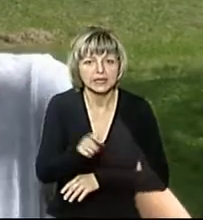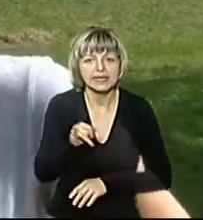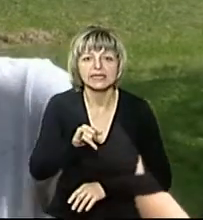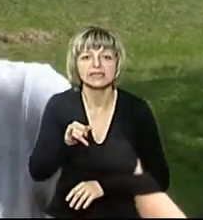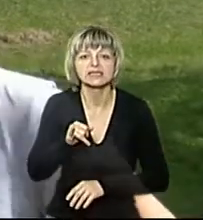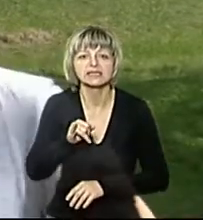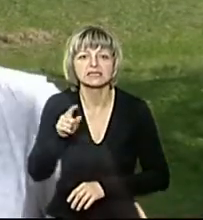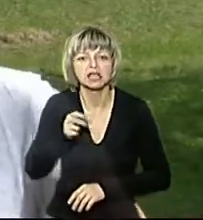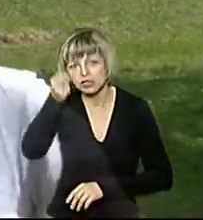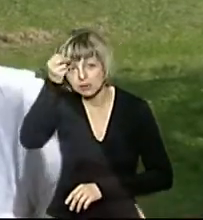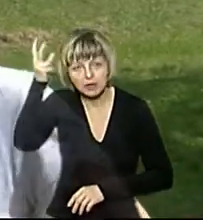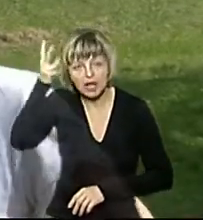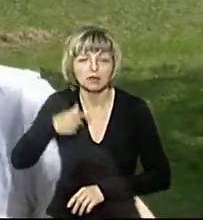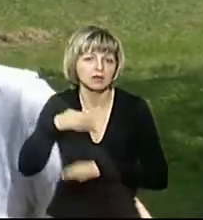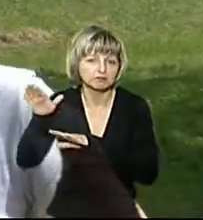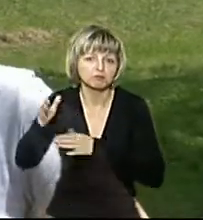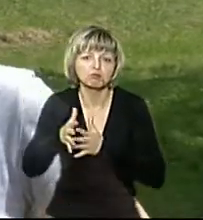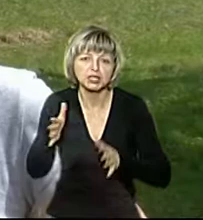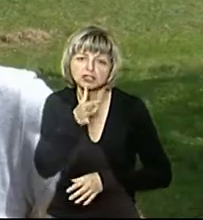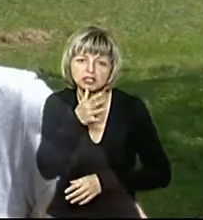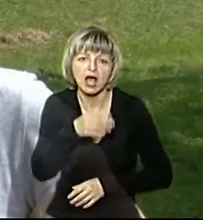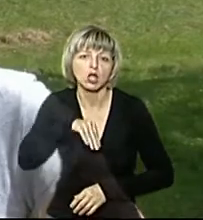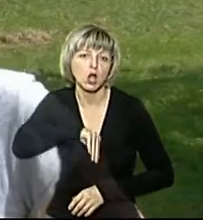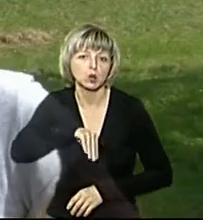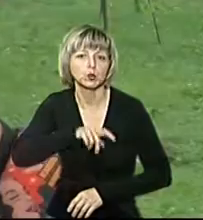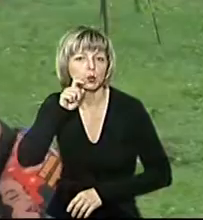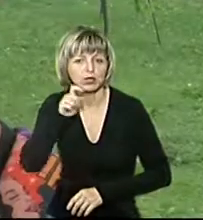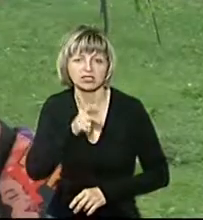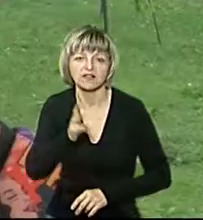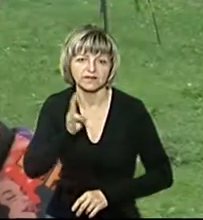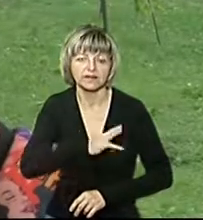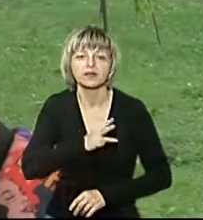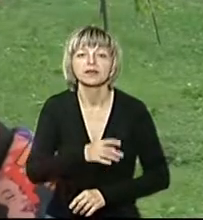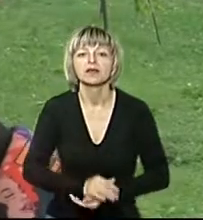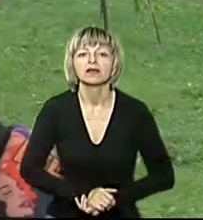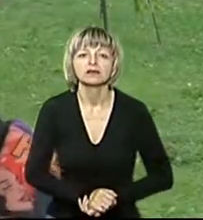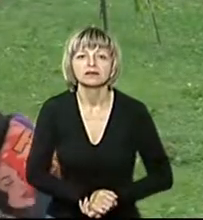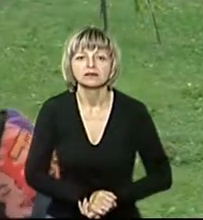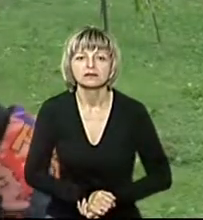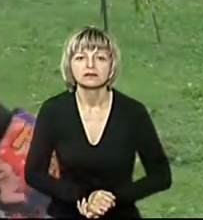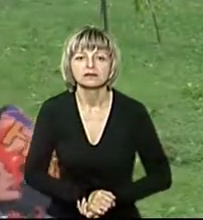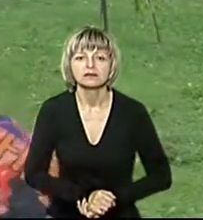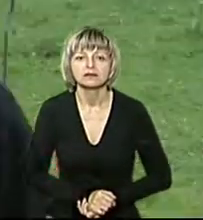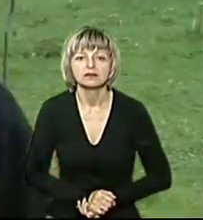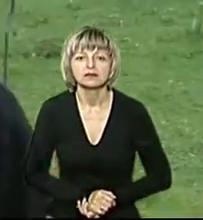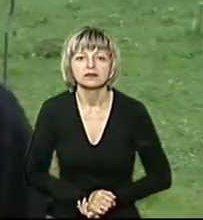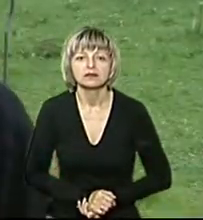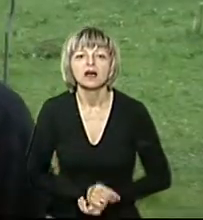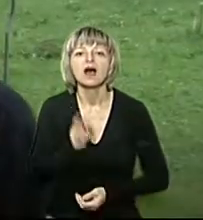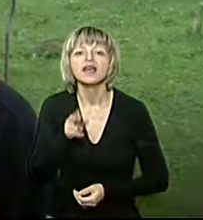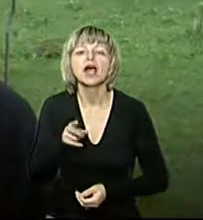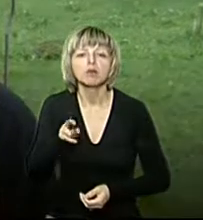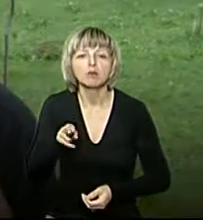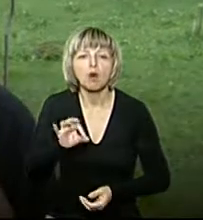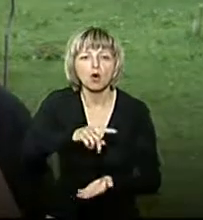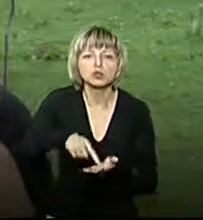Праги, бо живем там більше часу, але дух українства нас не покидає. По місту як пересуваєтеся? На своїх двох. Як казала моя